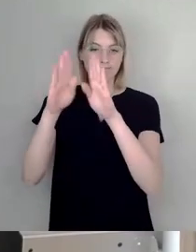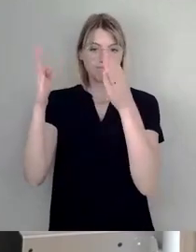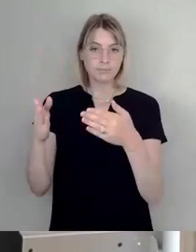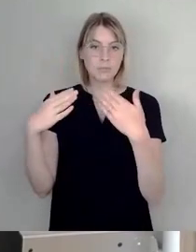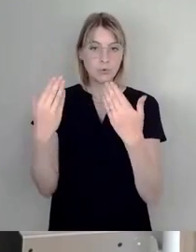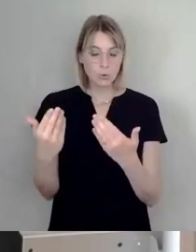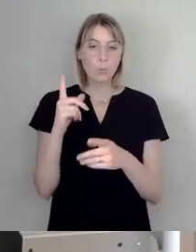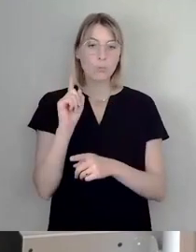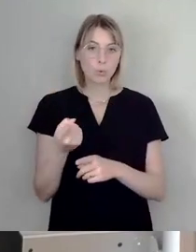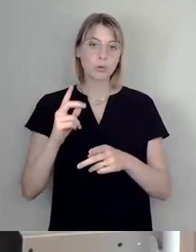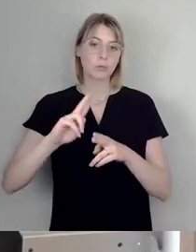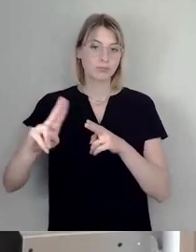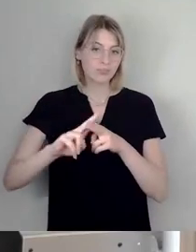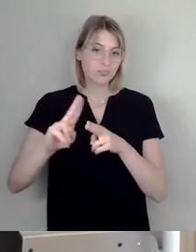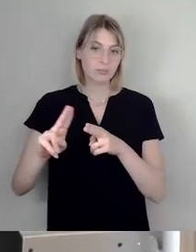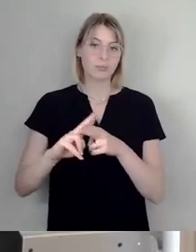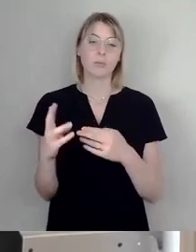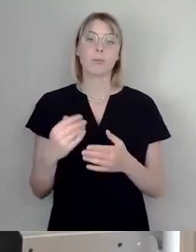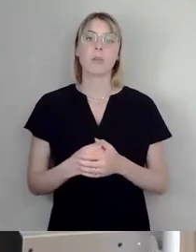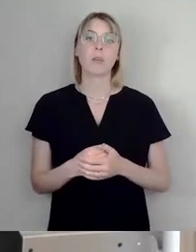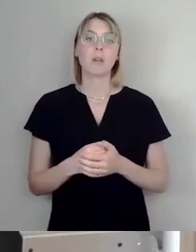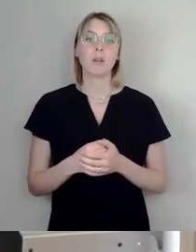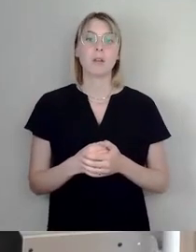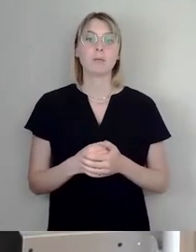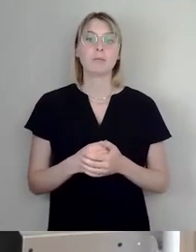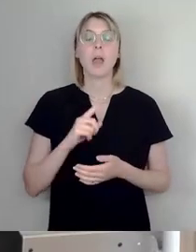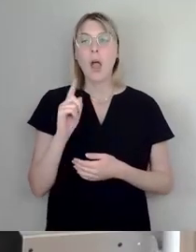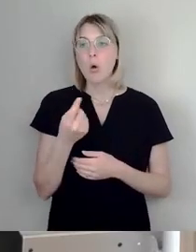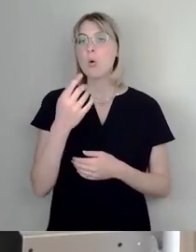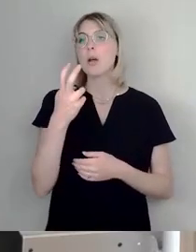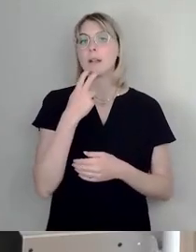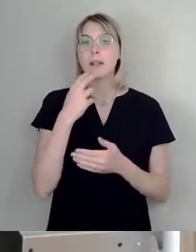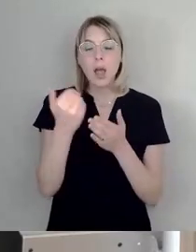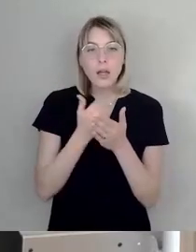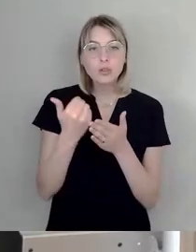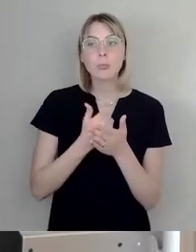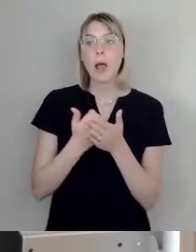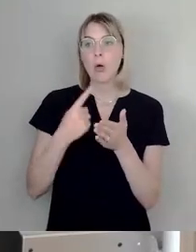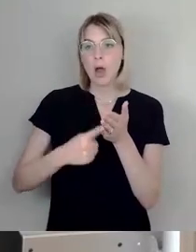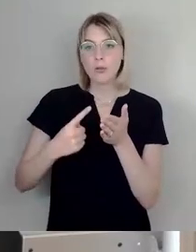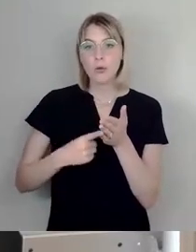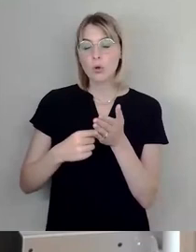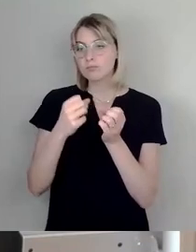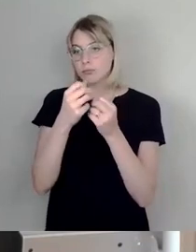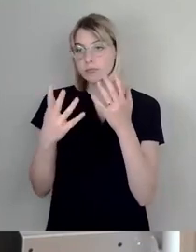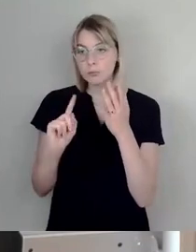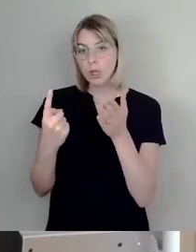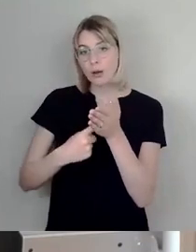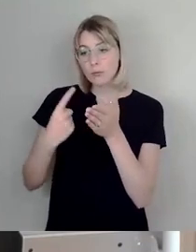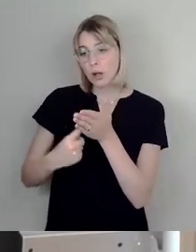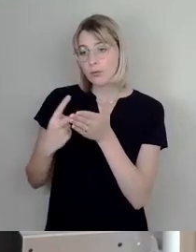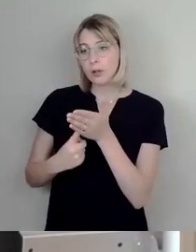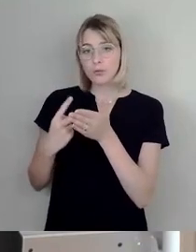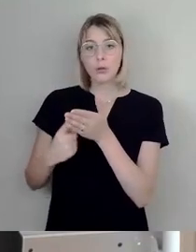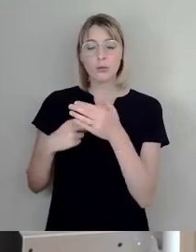Und gleichzeitig müssen derzeit horrende Energie- und Energieeinsparungen und Klimaanforderungen erfüllt werden, neben im Prinzip der Sanierung, die sowieso